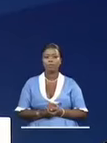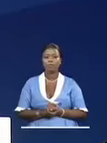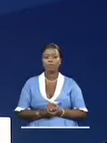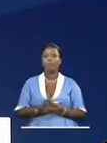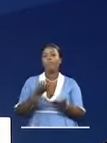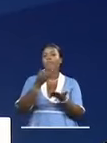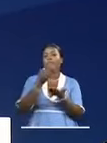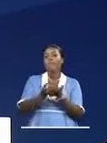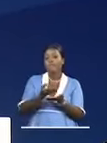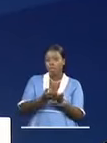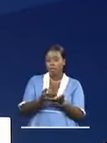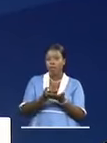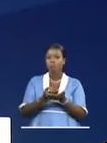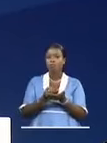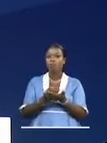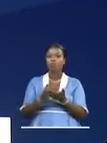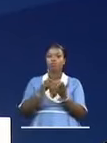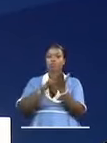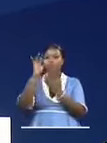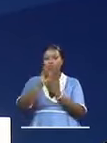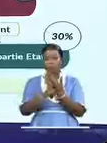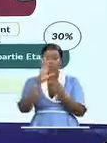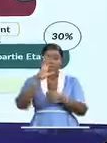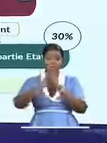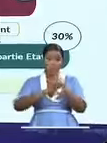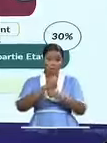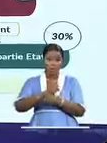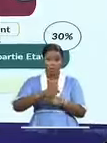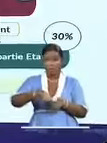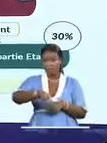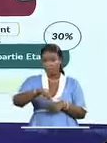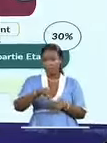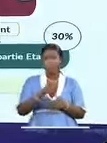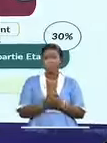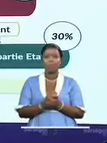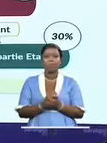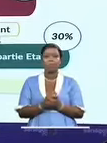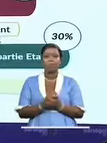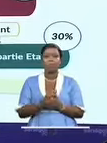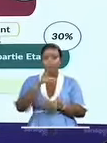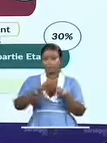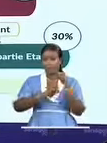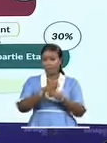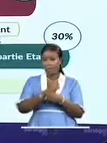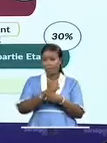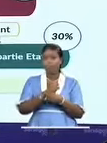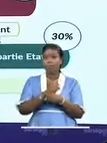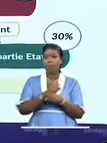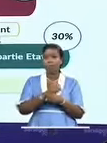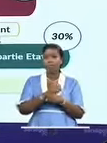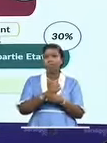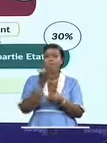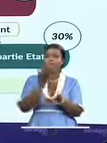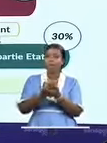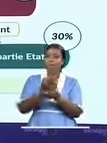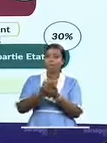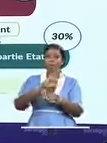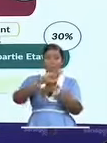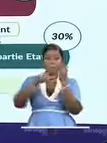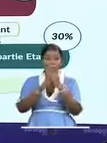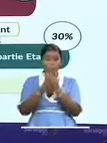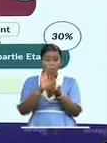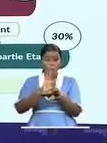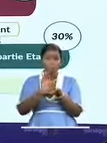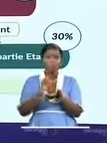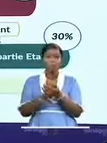du projet pour les cinq prochaines années. Pour les cinq prochaines années, le financement global de